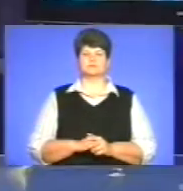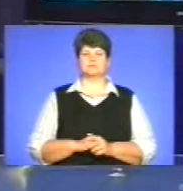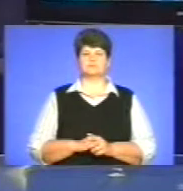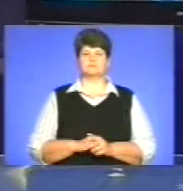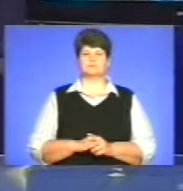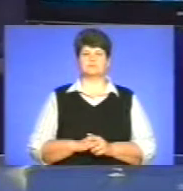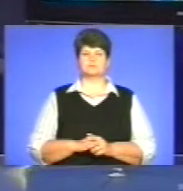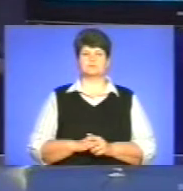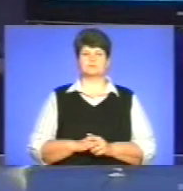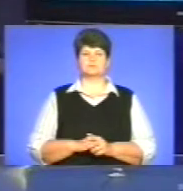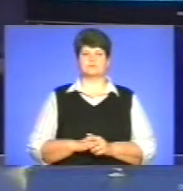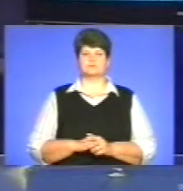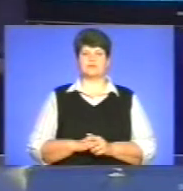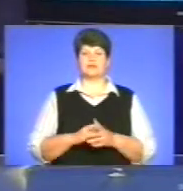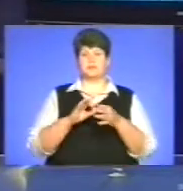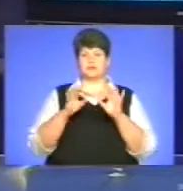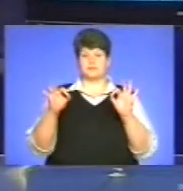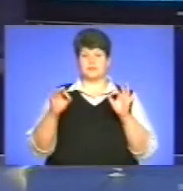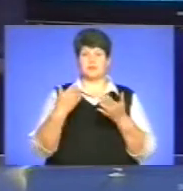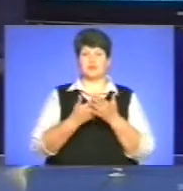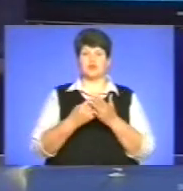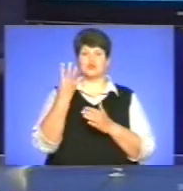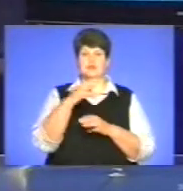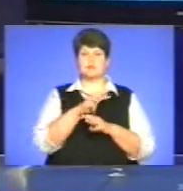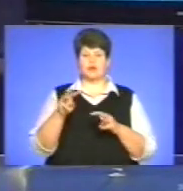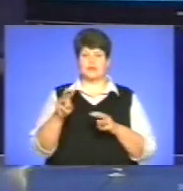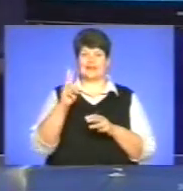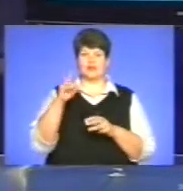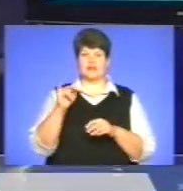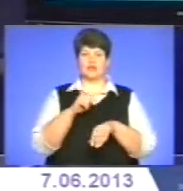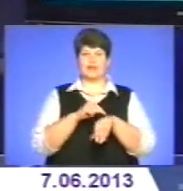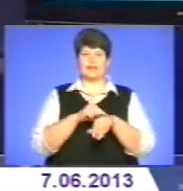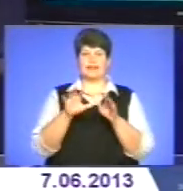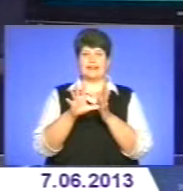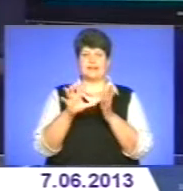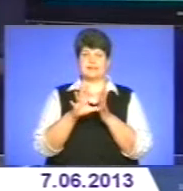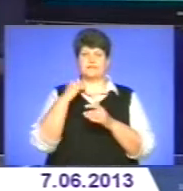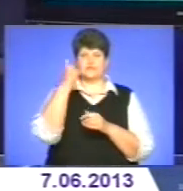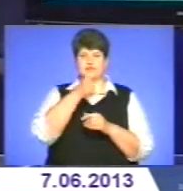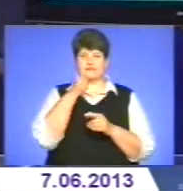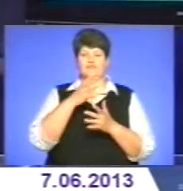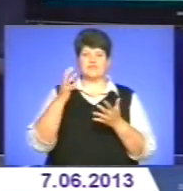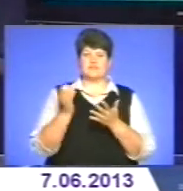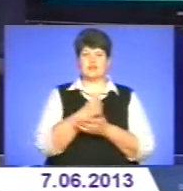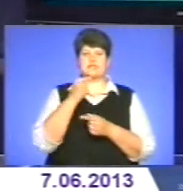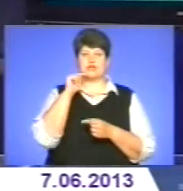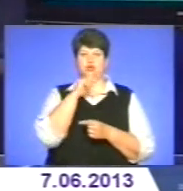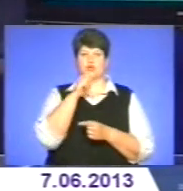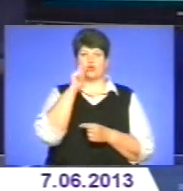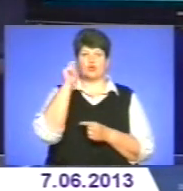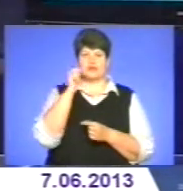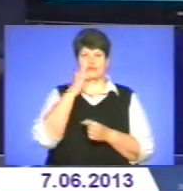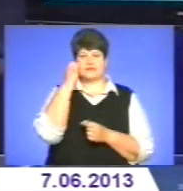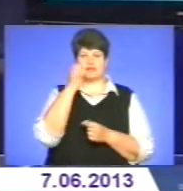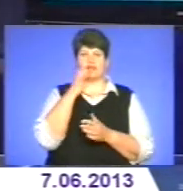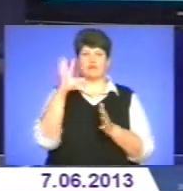А тепер докладніше. Майже 4 мільйони кіловат-годин електроенергії за рік вдалося зекономити в Україні завдяки